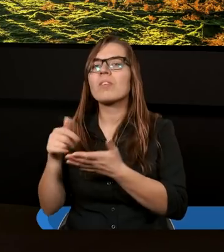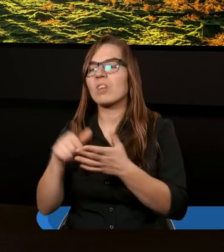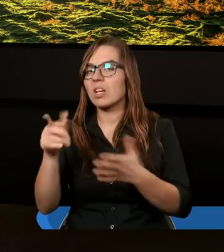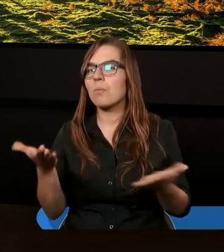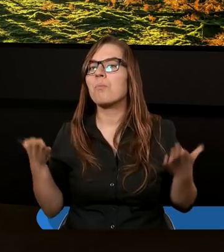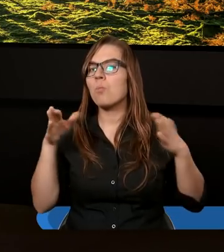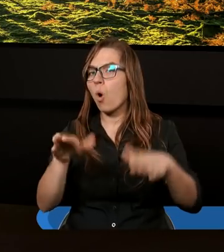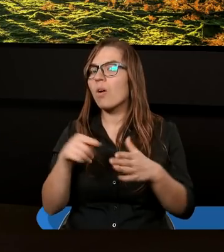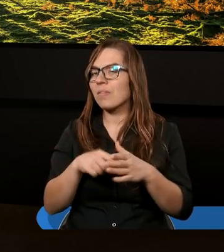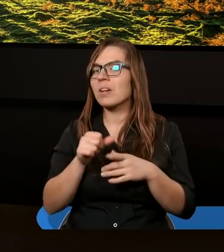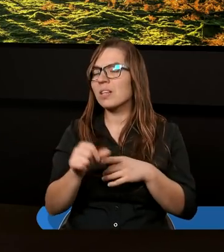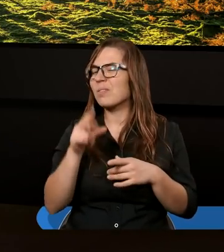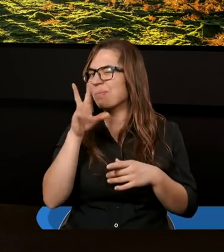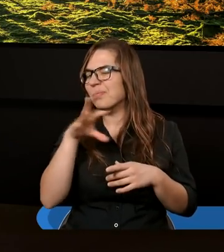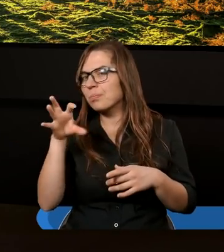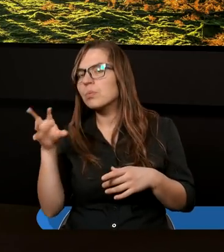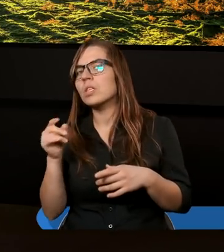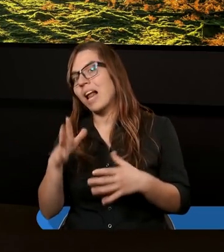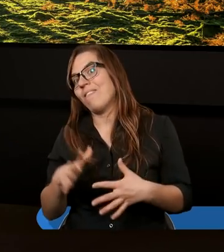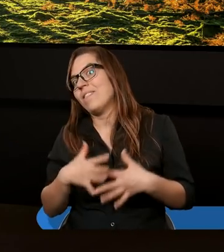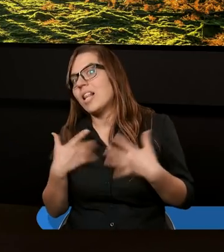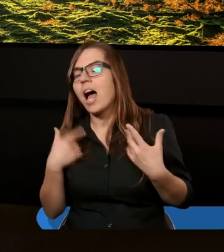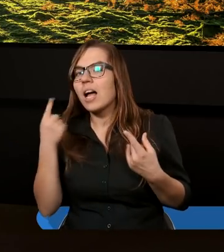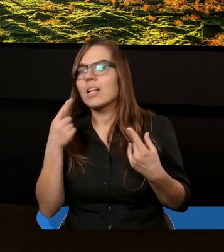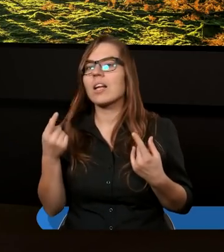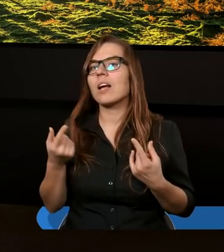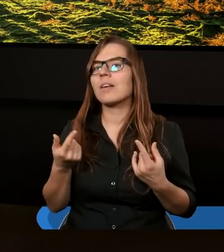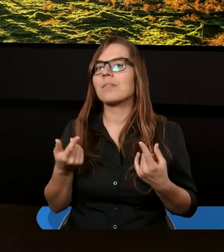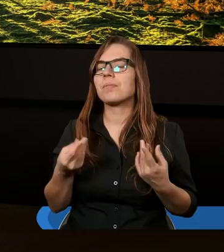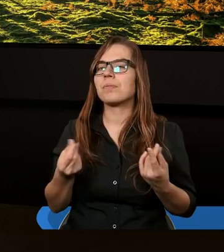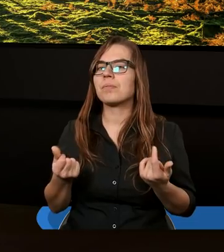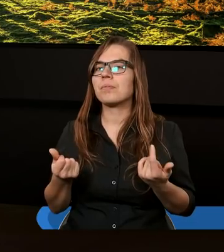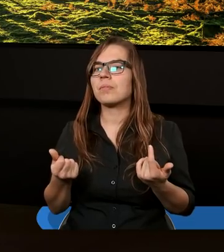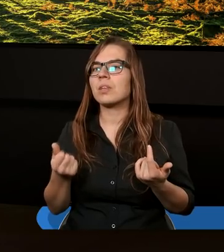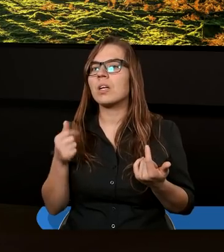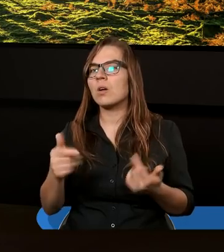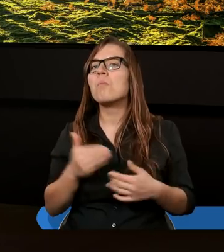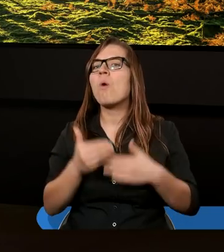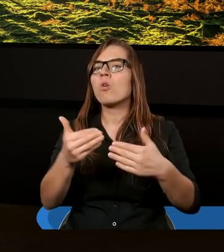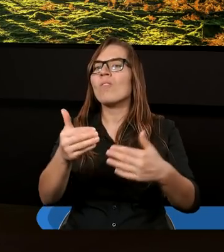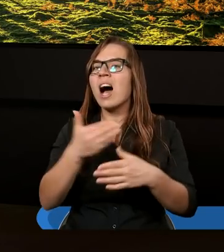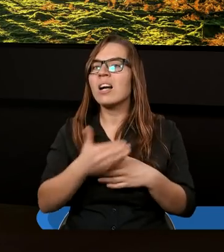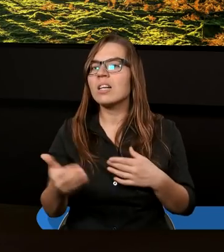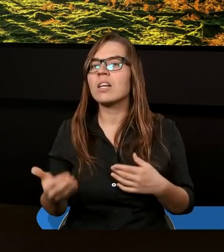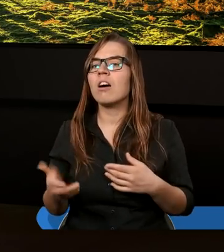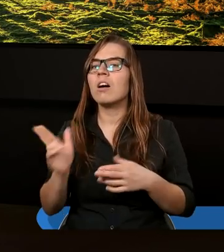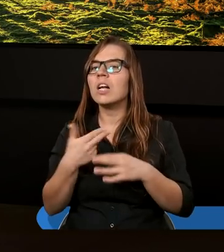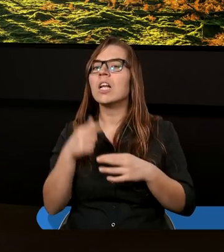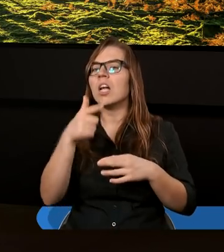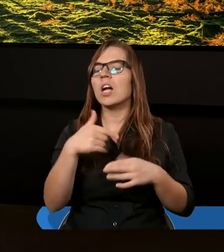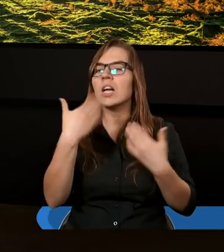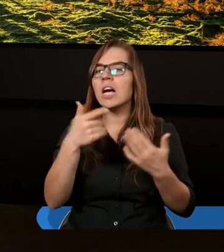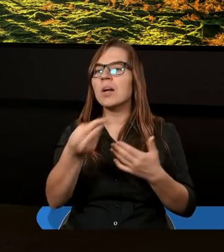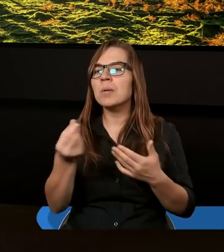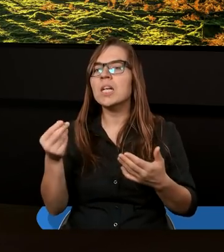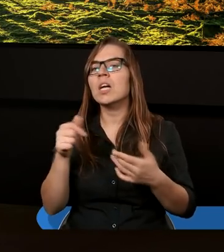błogosławieństwa się też dopatrzeć, tak mi się przynajmniej wydaje, bo sprawa Boża się poszerzała, kiedy oni dawali na to